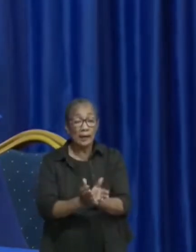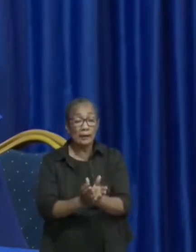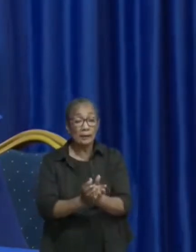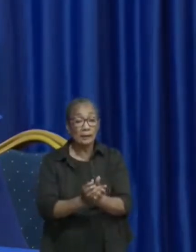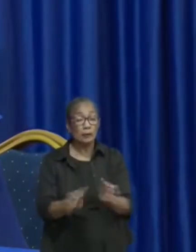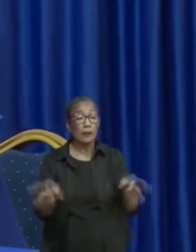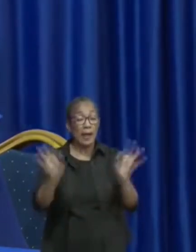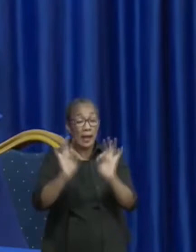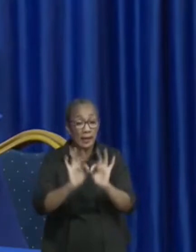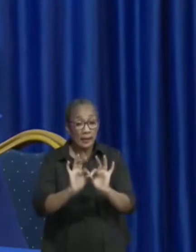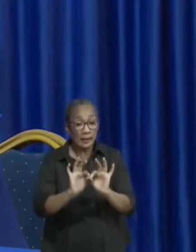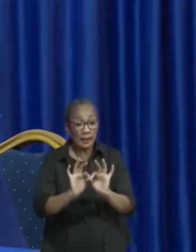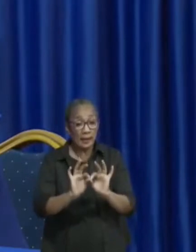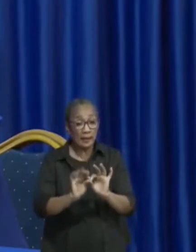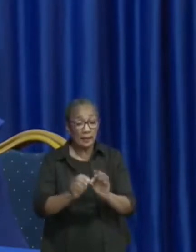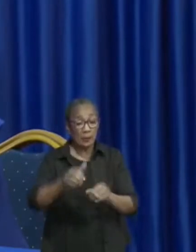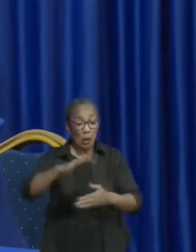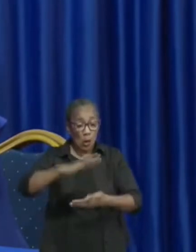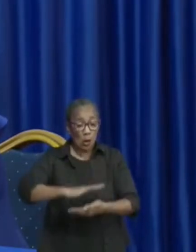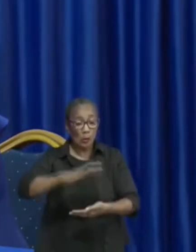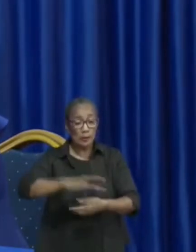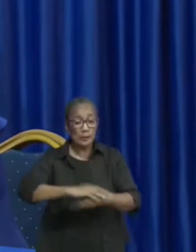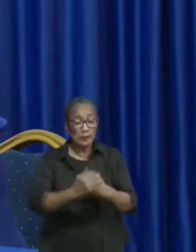wassen, ontsmetten,